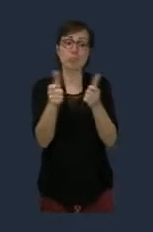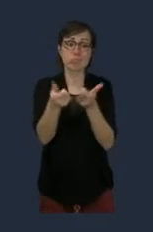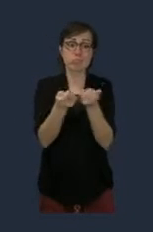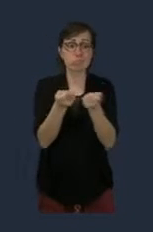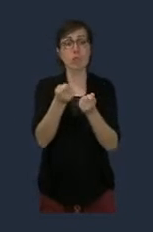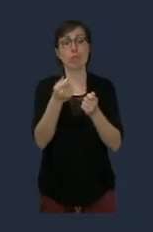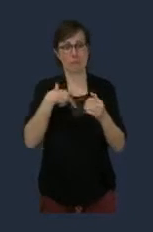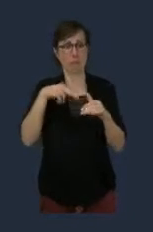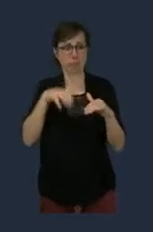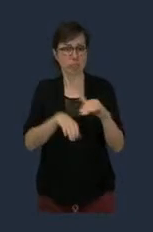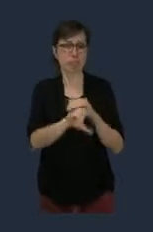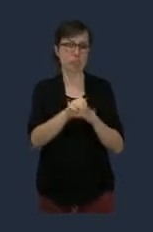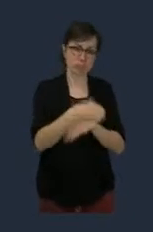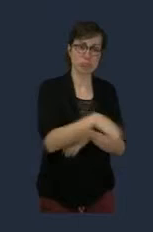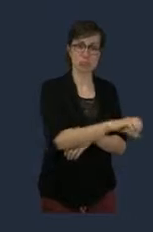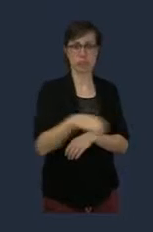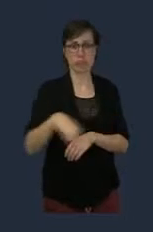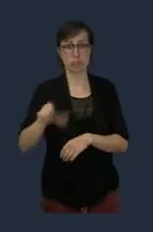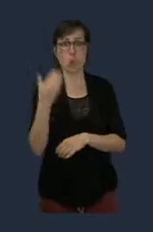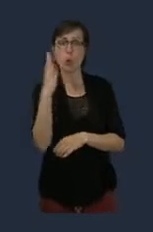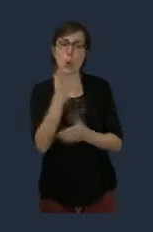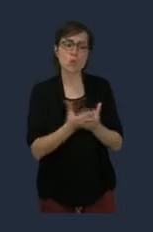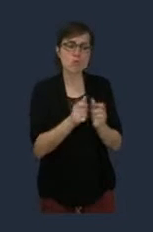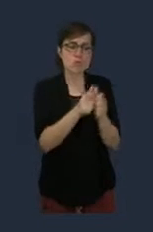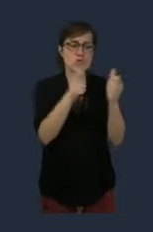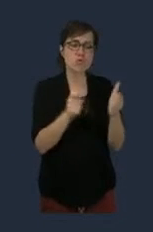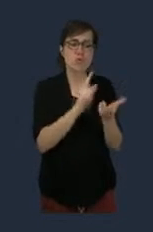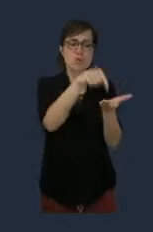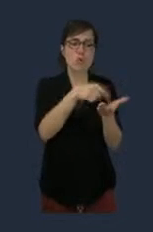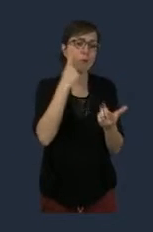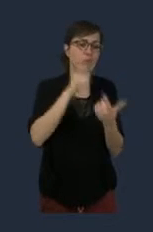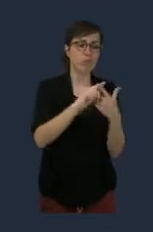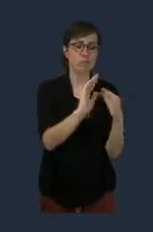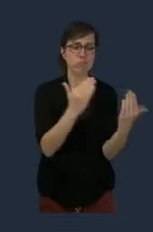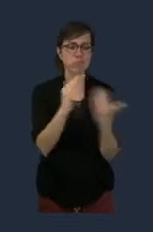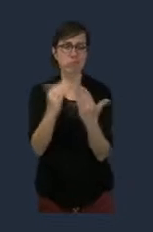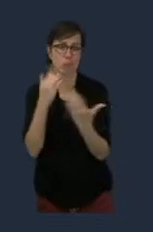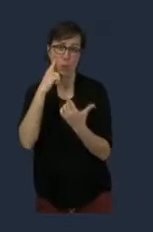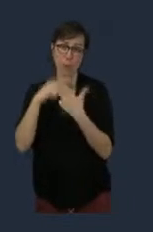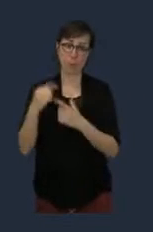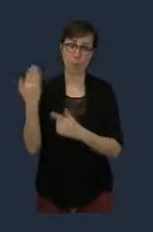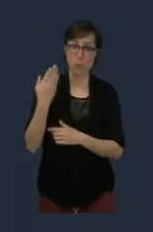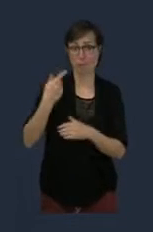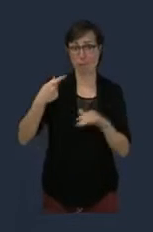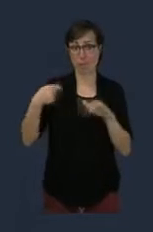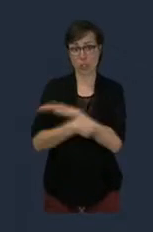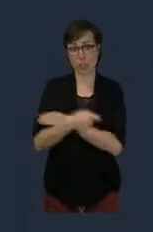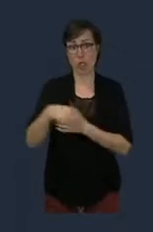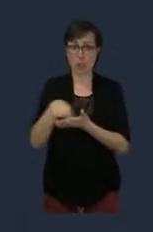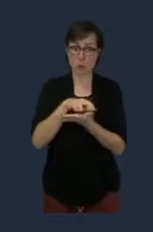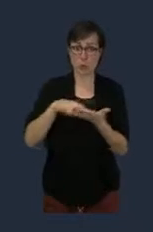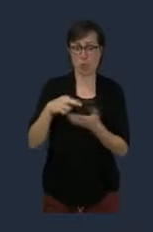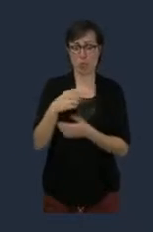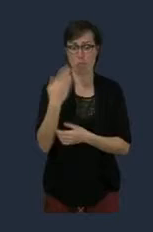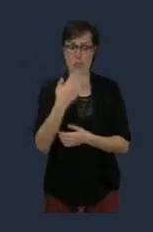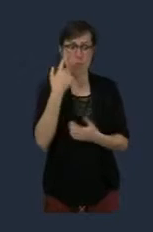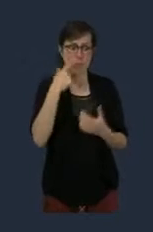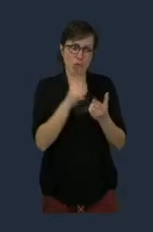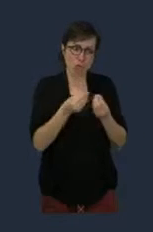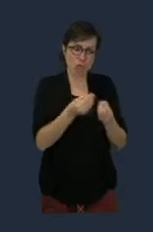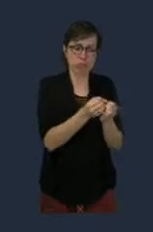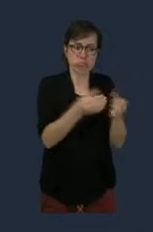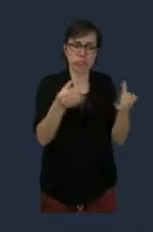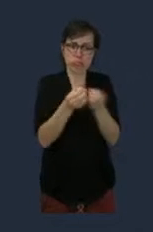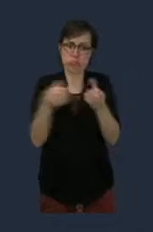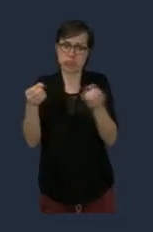parcs qui ont aussi besoin de financements régionaux et collectifs pour pouvoir se développer. Il serait utile de